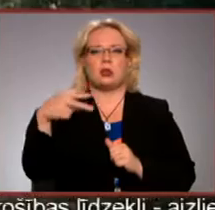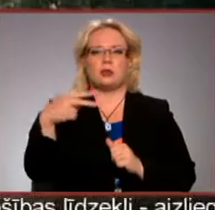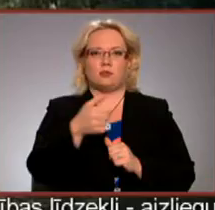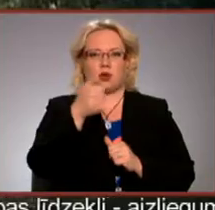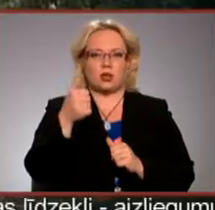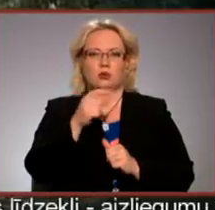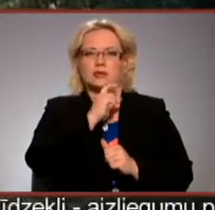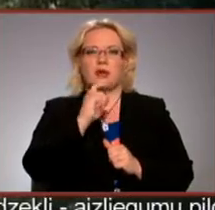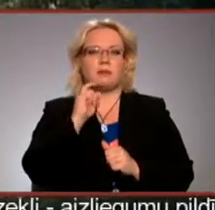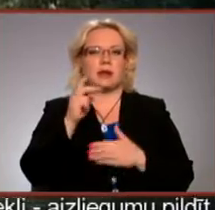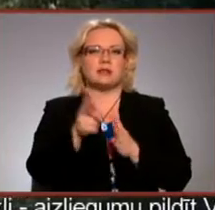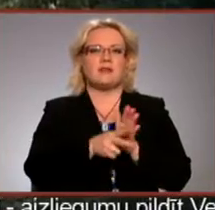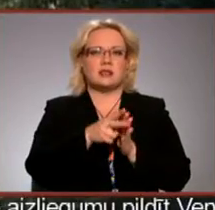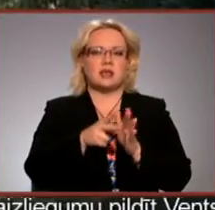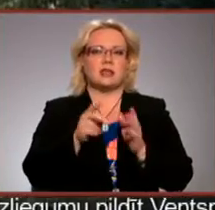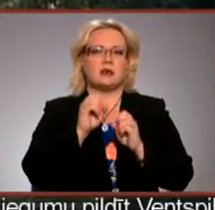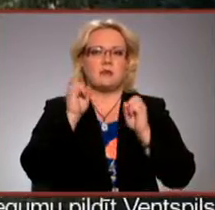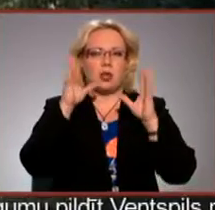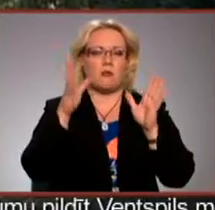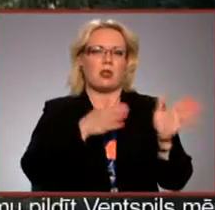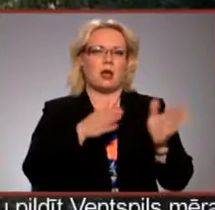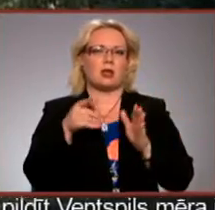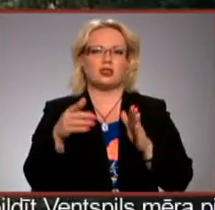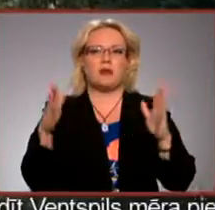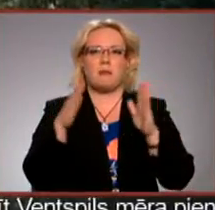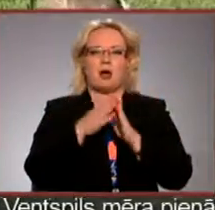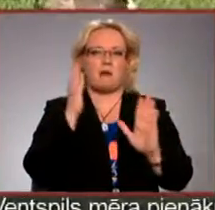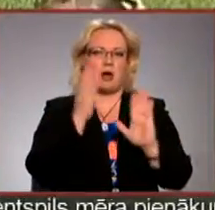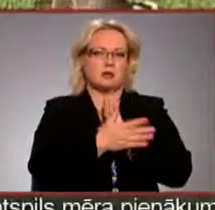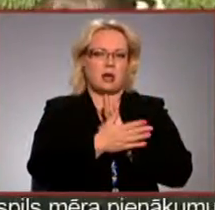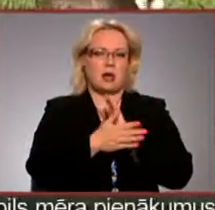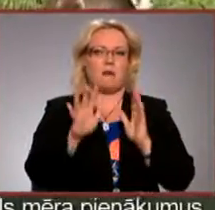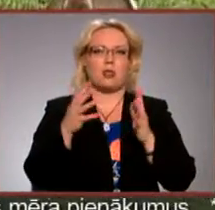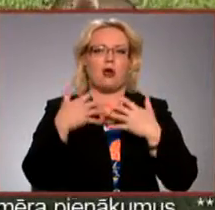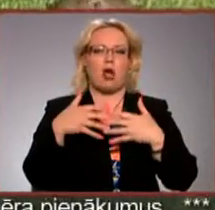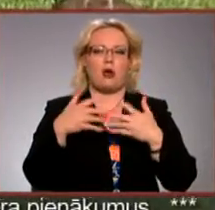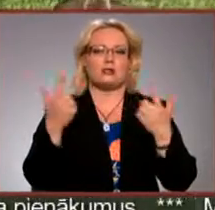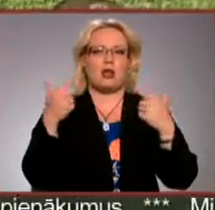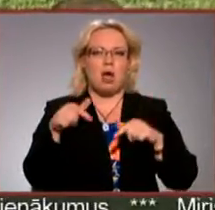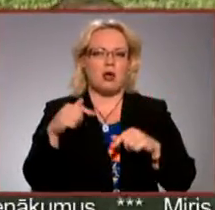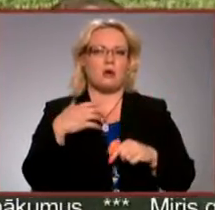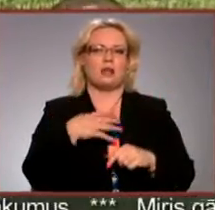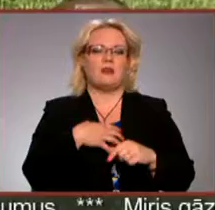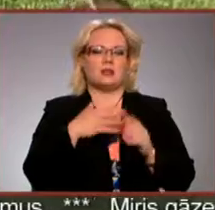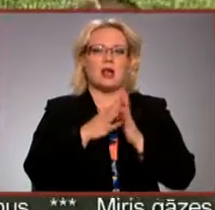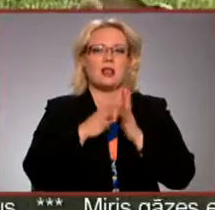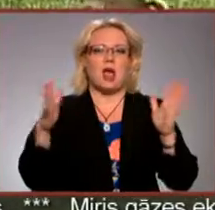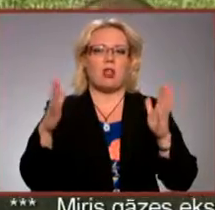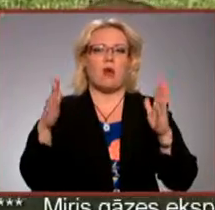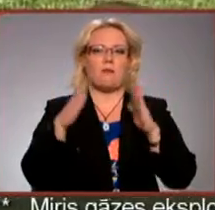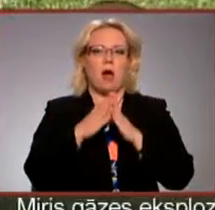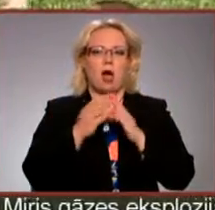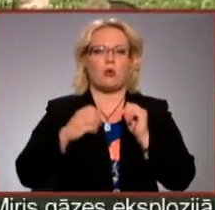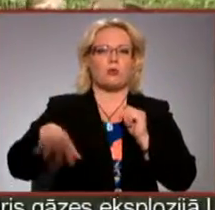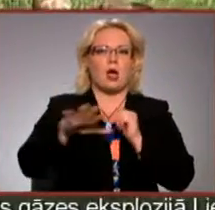gados. Sibierijas vilciens gan brīnumainā kārtā šīm mājām gājas garām, bet kolhozlaikos nācies plašo māju un dārzu